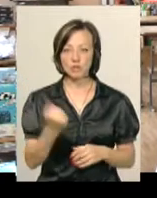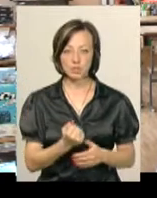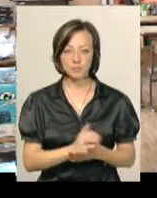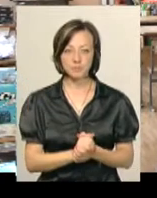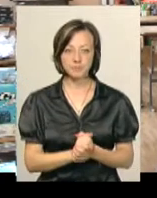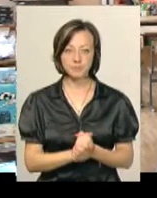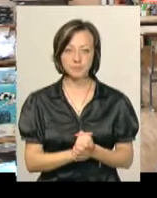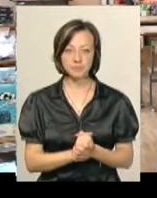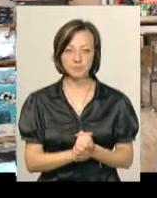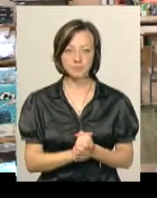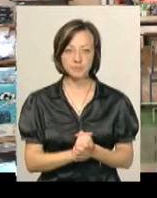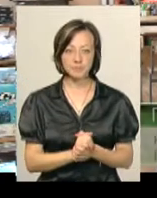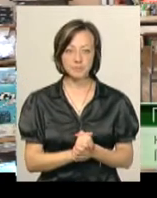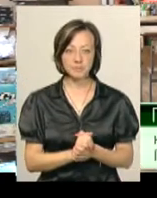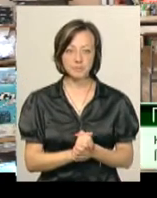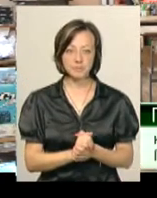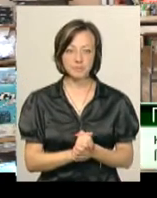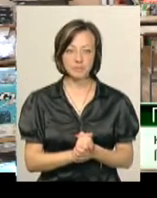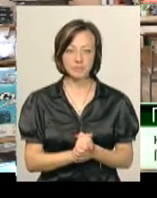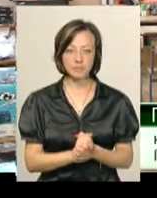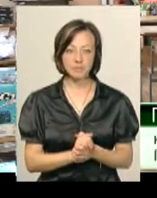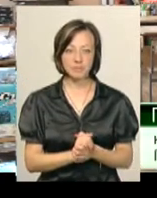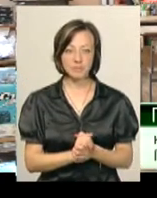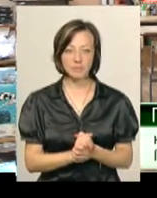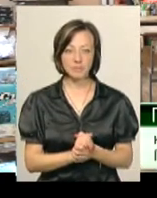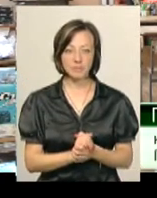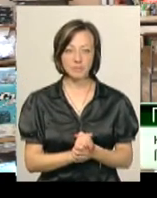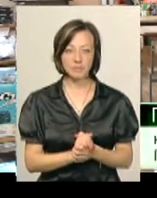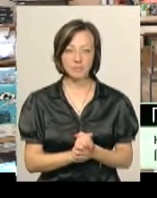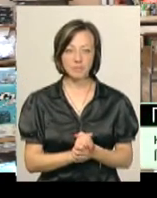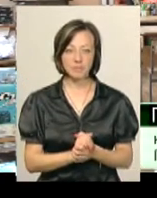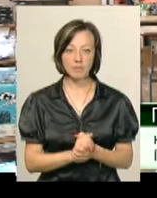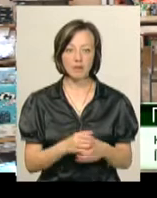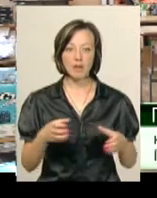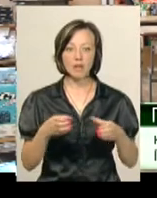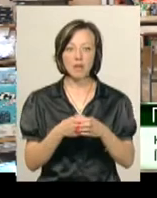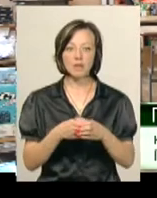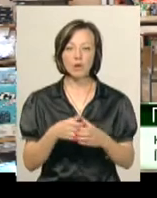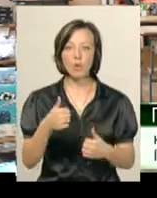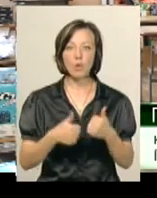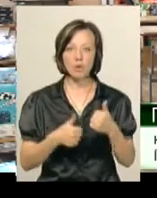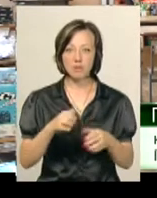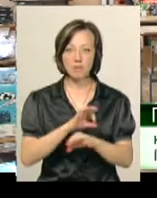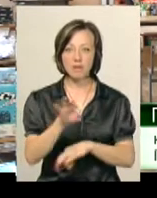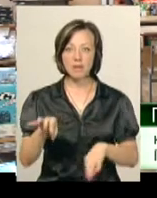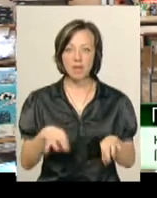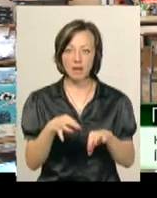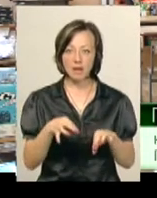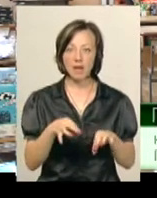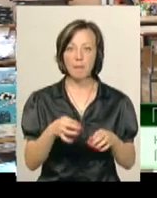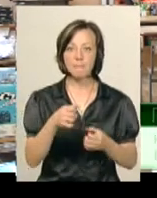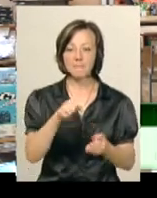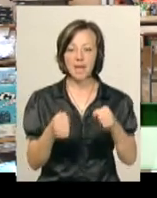У класі гоночних моделей літає екіпаж. Пілот управляє моделью, механік заправляє, регулює,